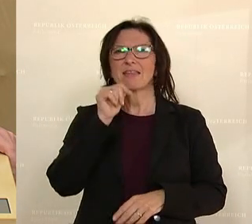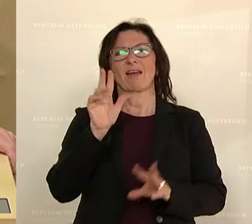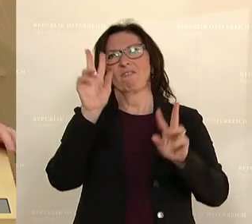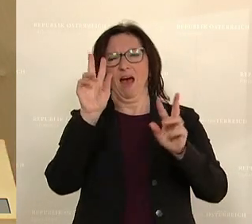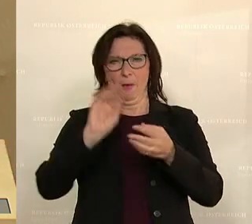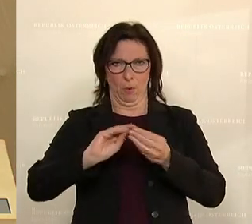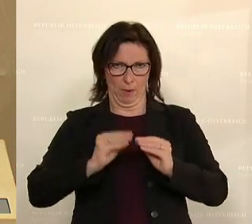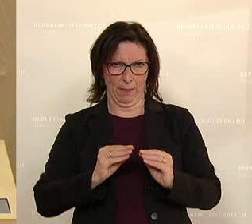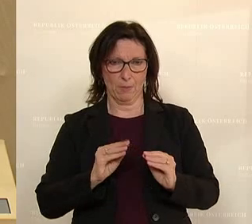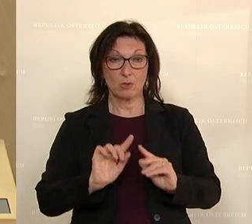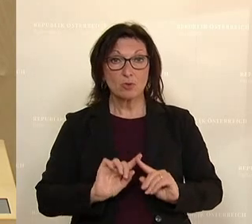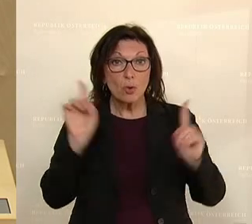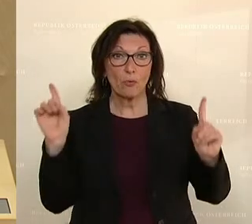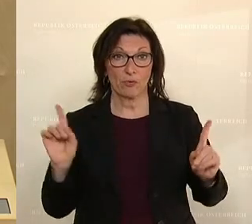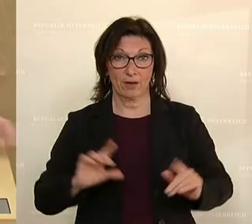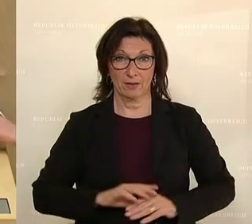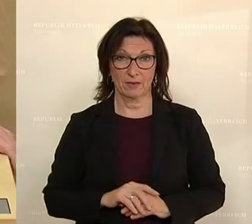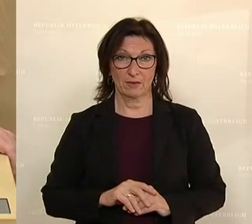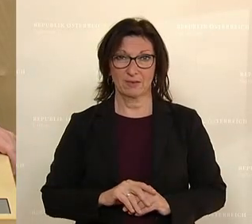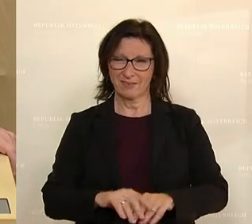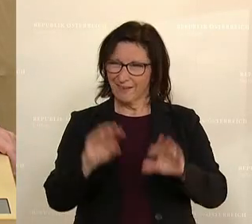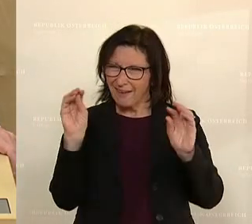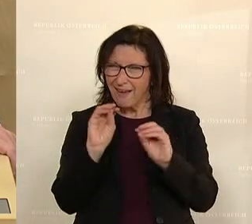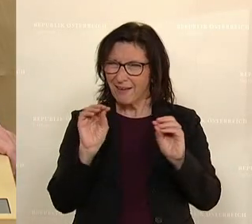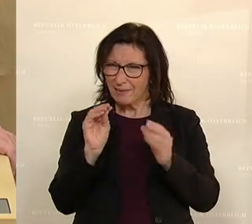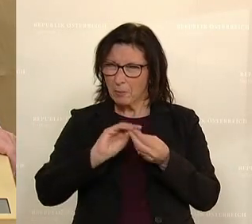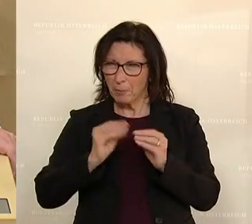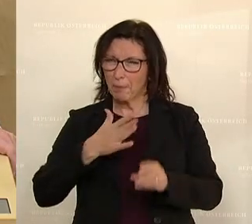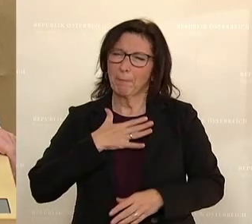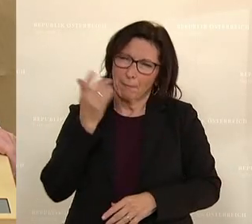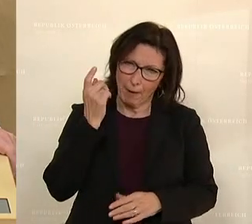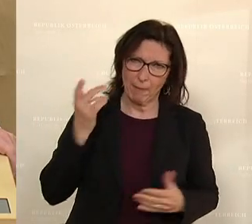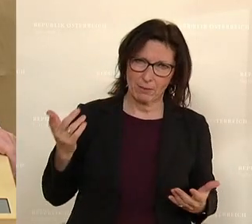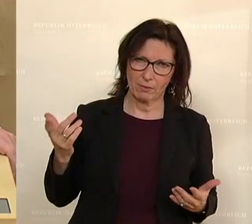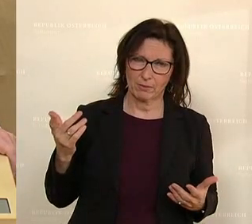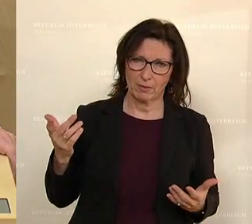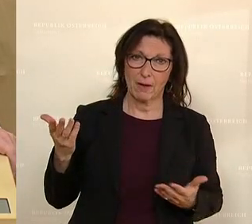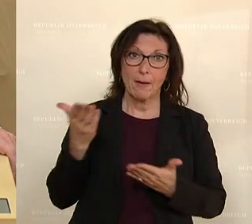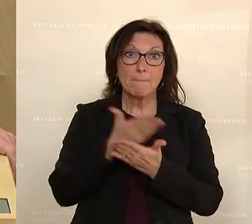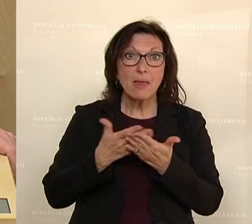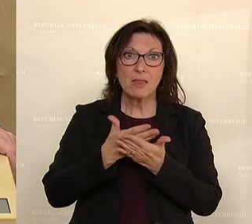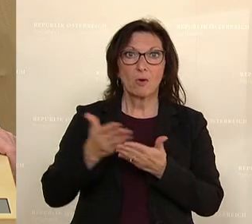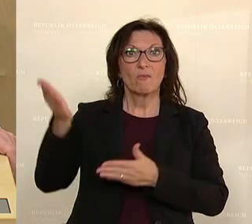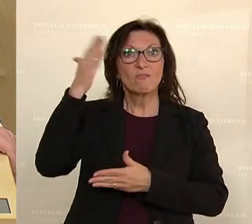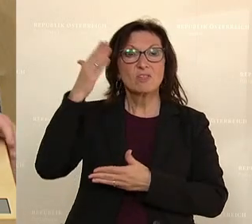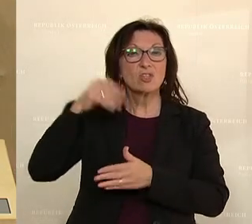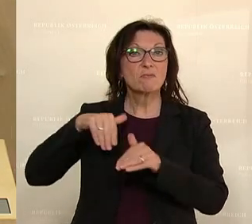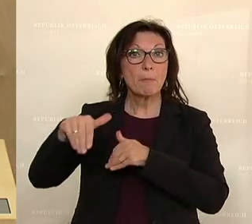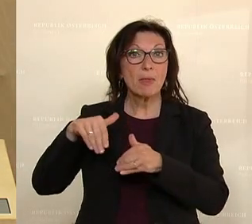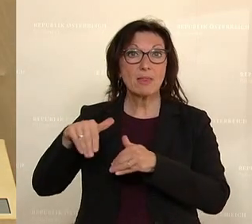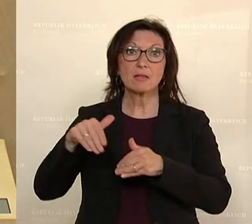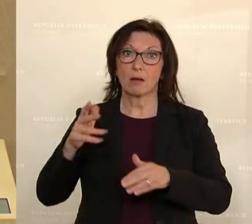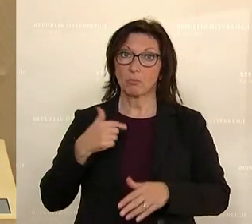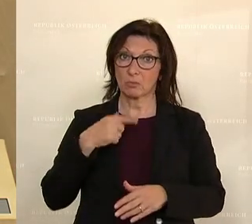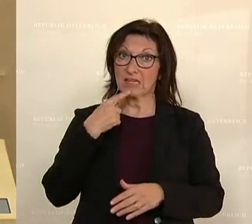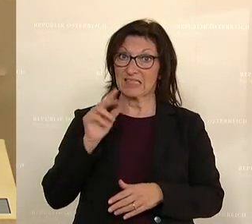ist, sondern das wirkliche Problem ist meines Erachtens, dass das Bildungs und Wissenschaftsministerium, und ich rede jetzt